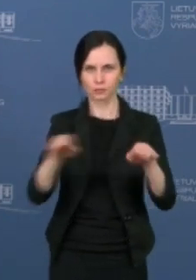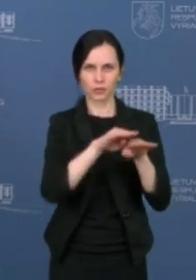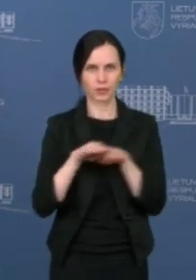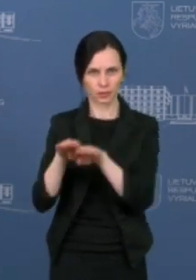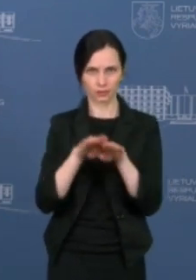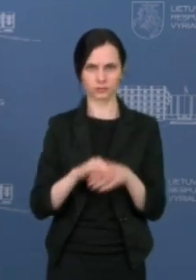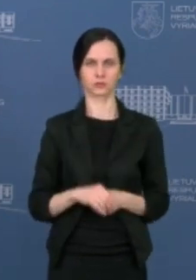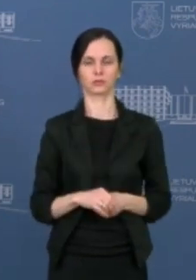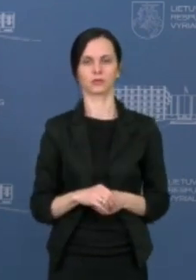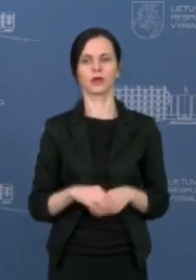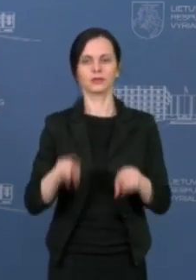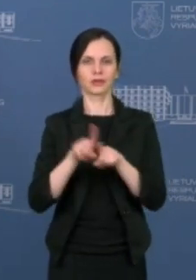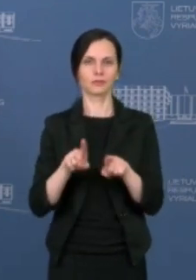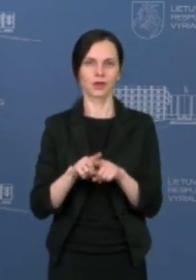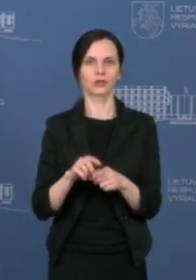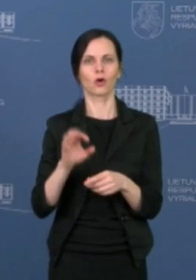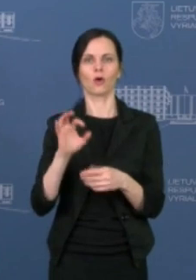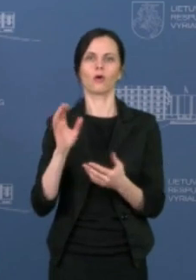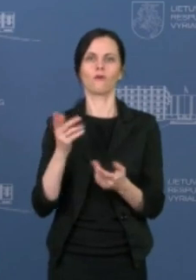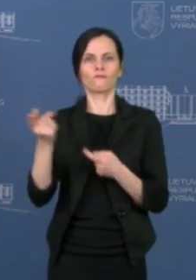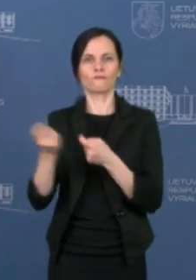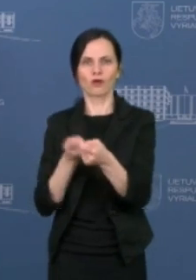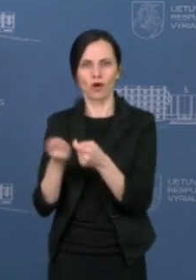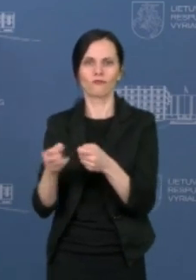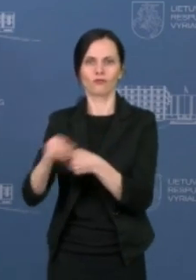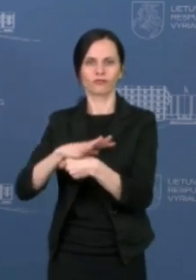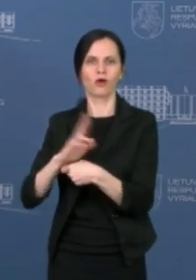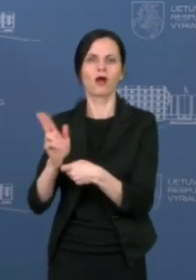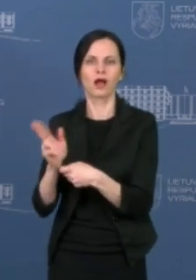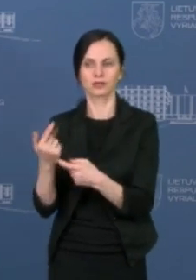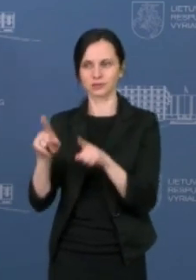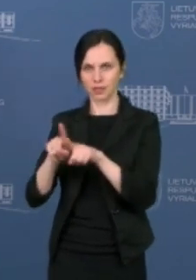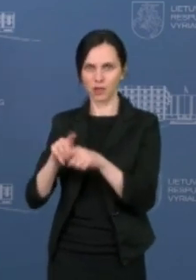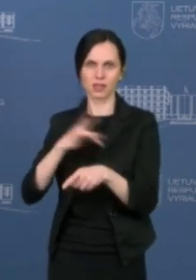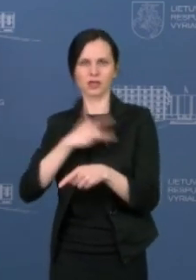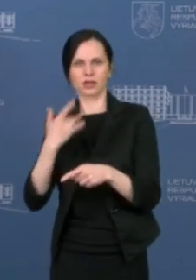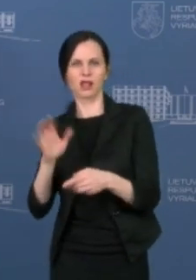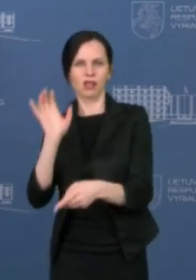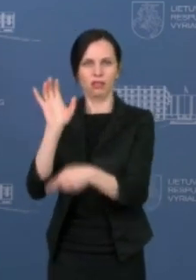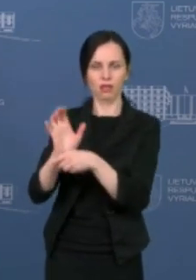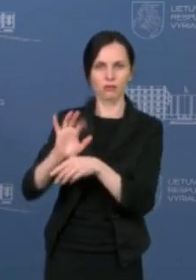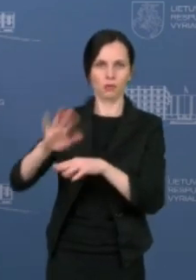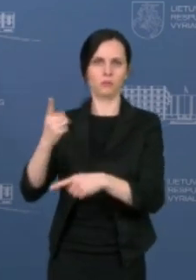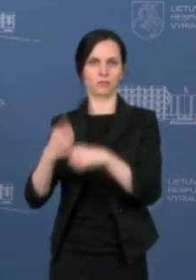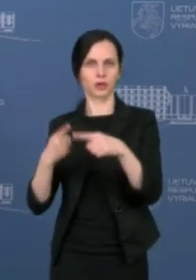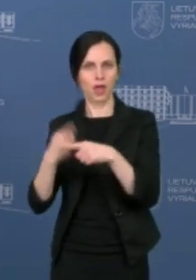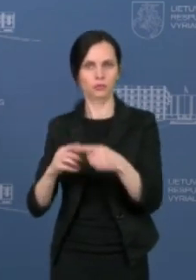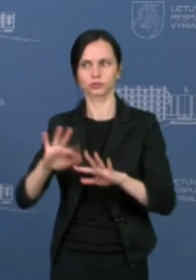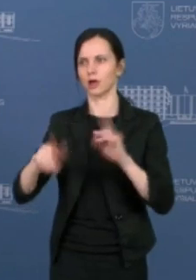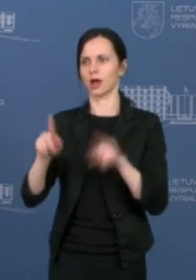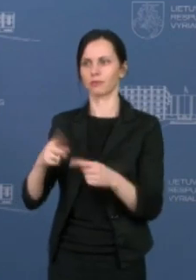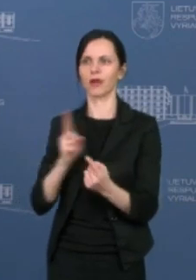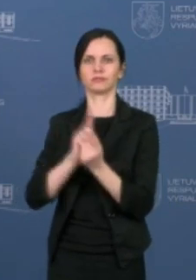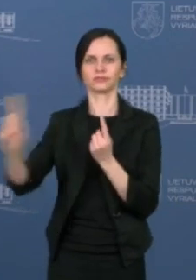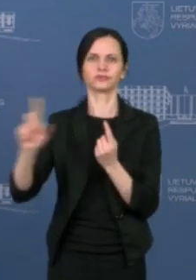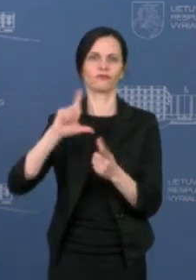papildomi operacijų vadovo sprendimai, kažkokie tai sugrieštinimai dėl priemonių, dėl judėjimo